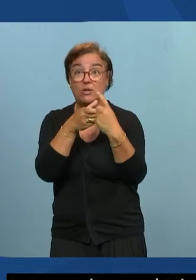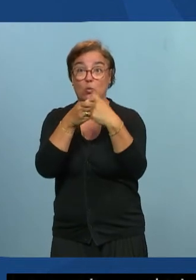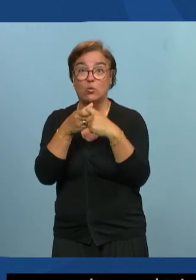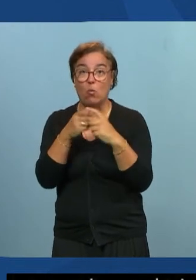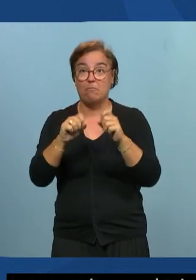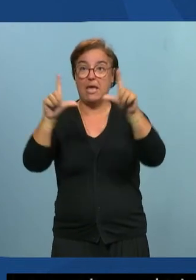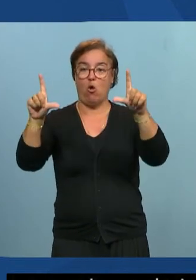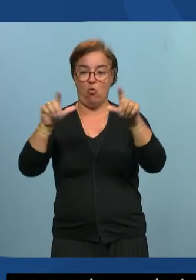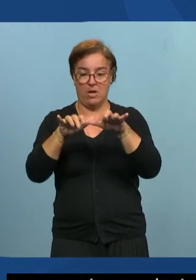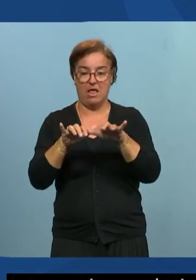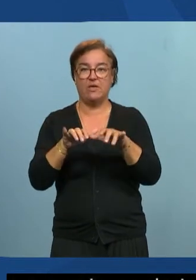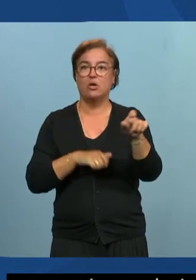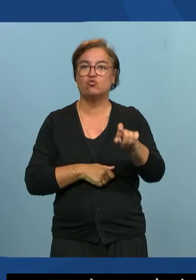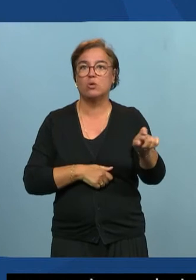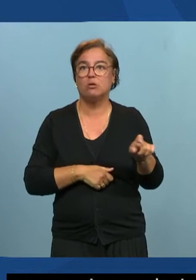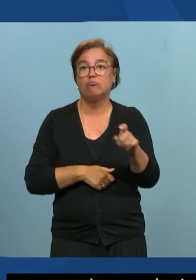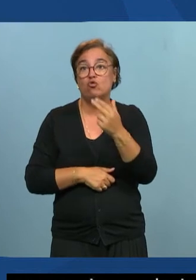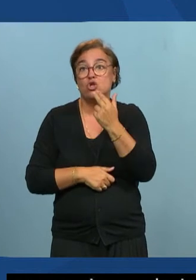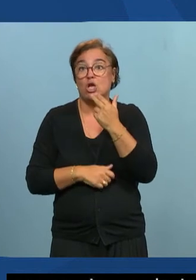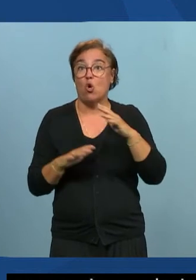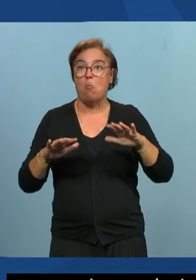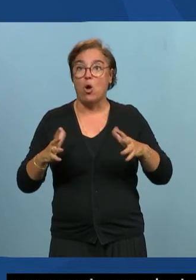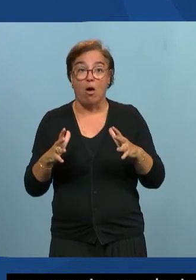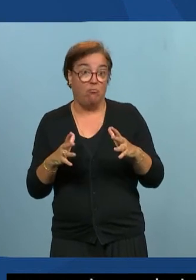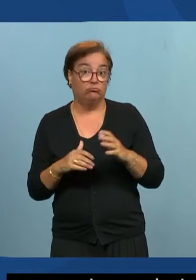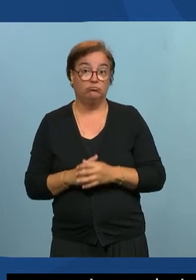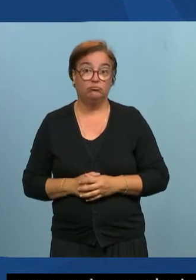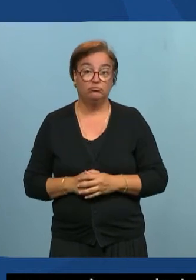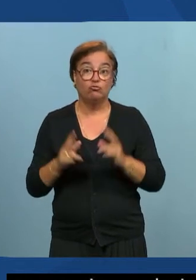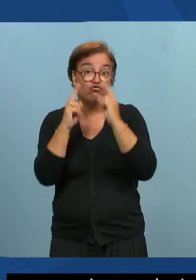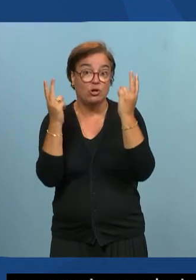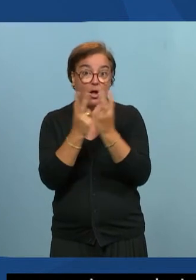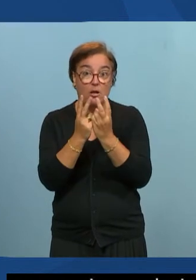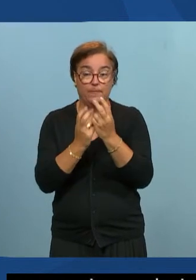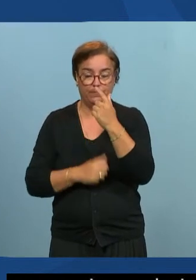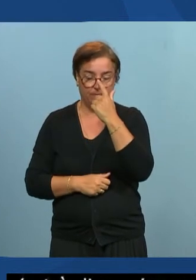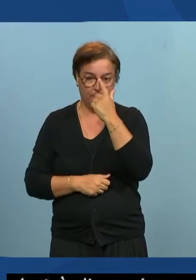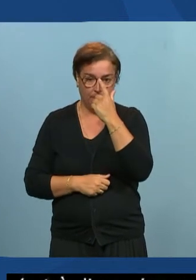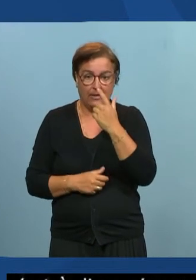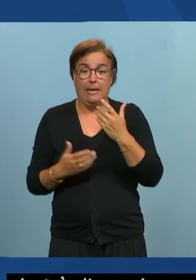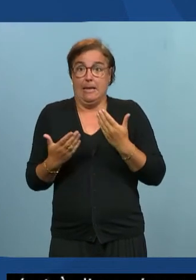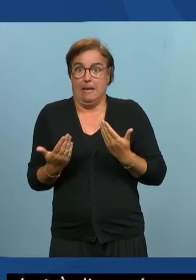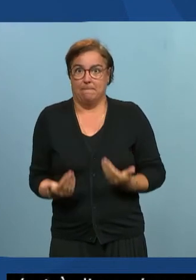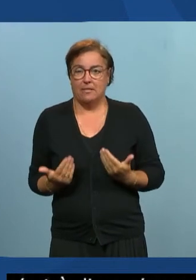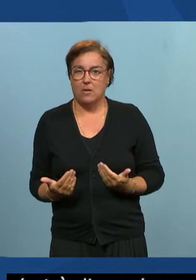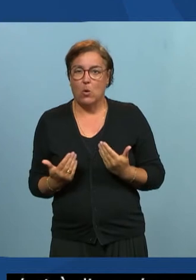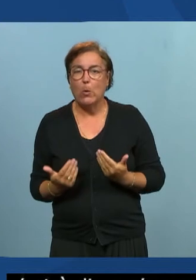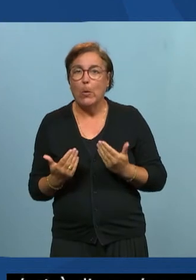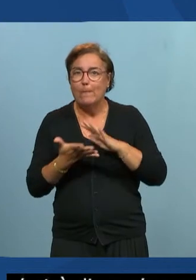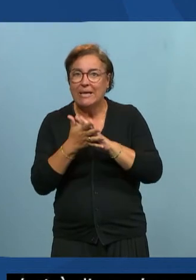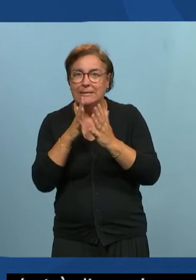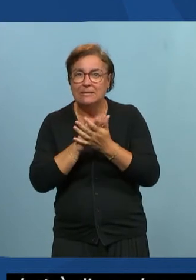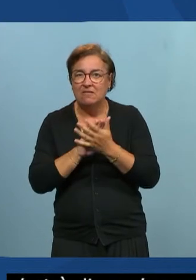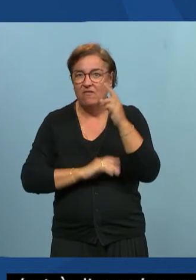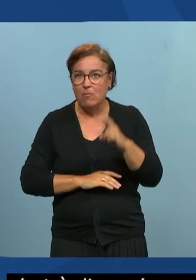un utilisateur moyen du web. Et puis là, on va commencer à se poser la question de ce qui se passe dans la réalité, dans la pratique.